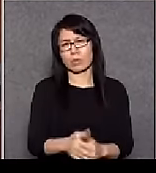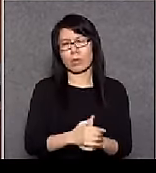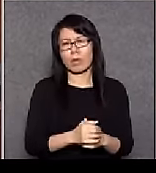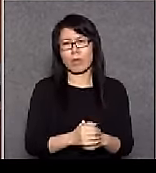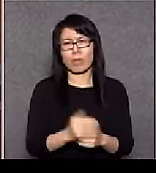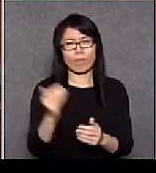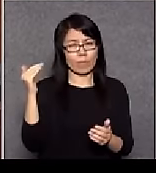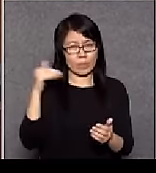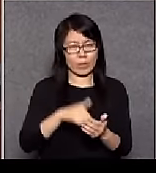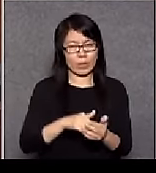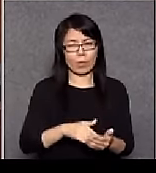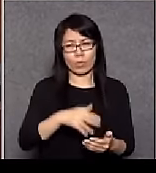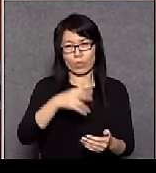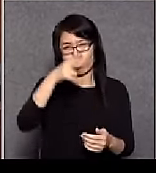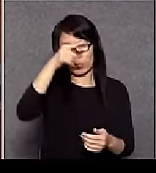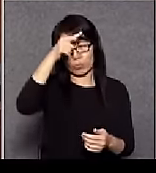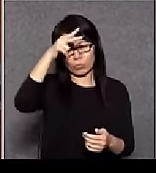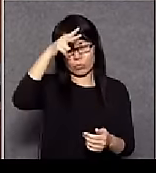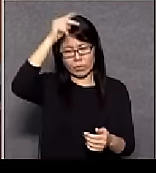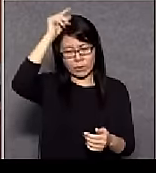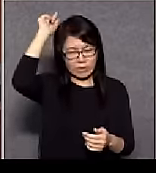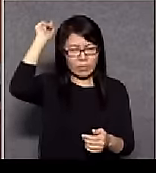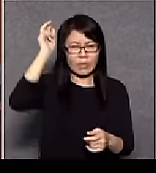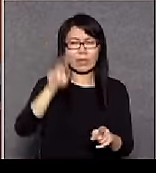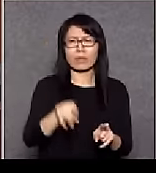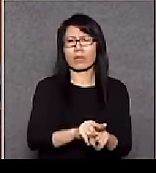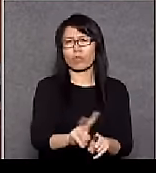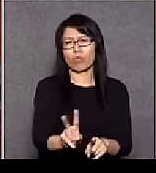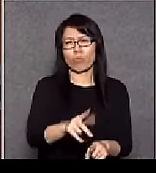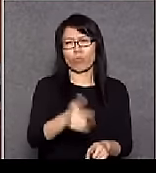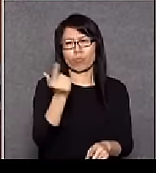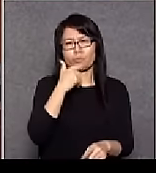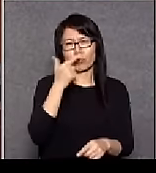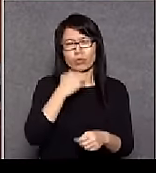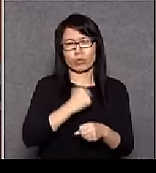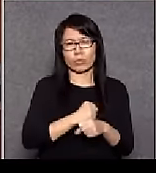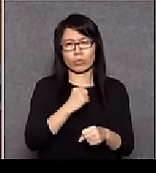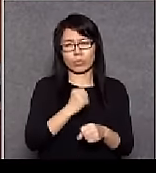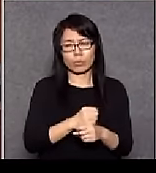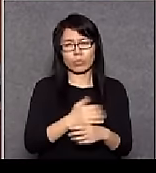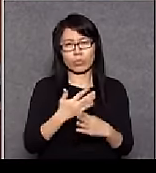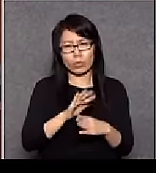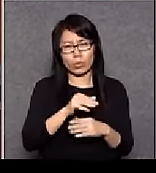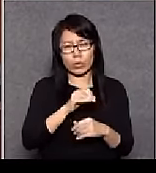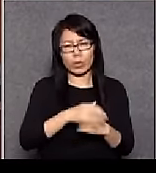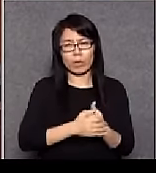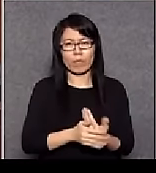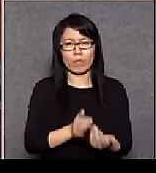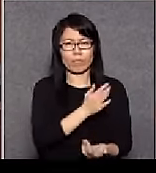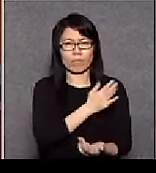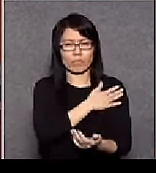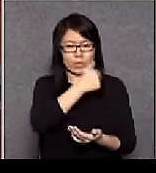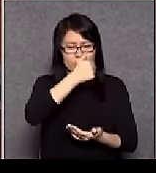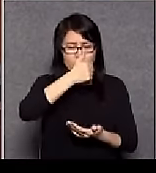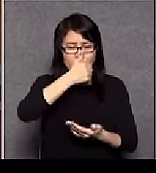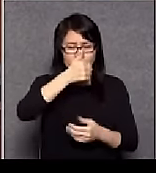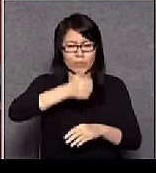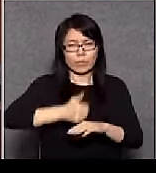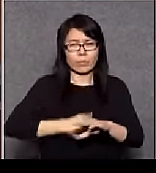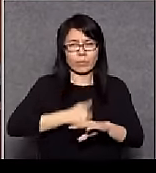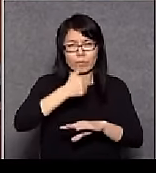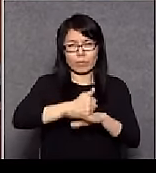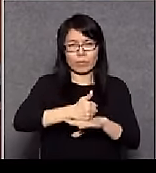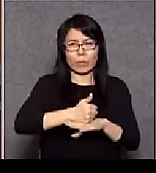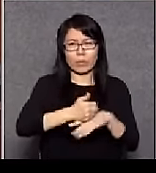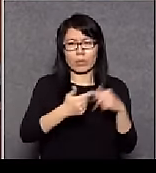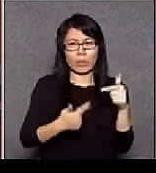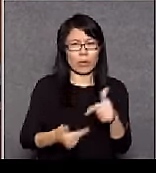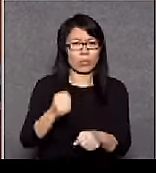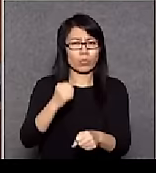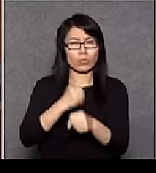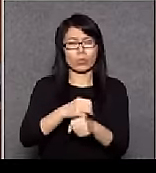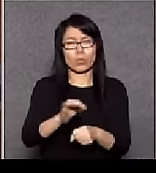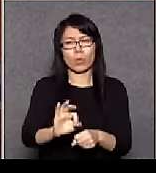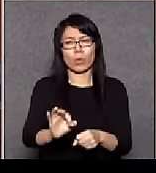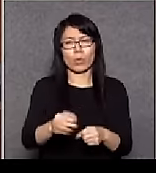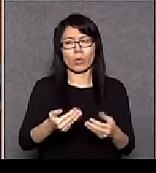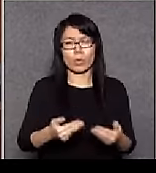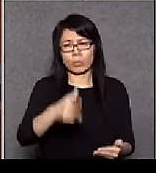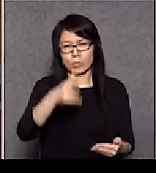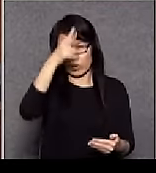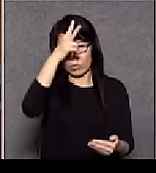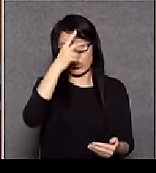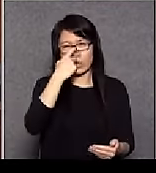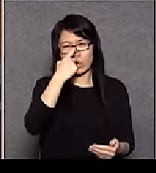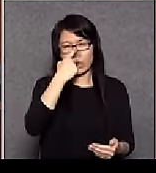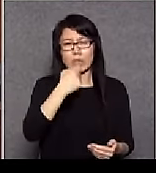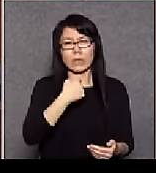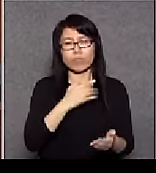港澄華政府他們只是不想做所以他們就任期間一直都沒有做這次呢楊振英